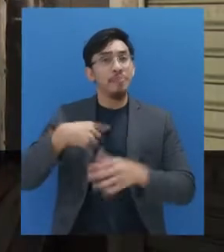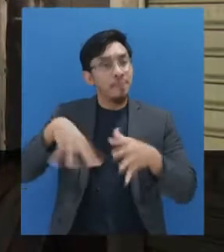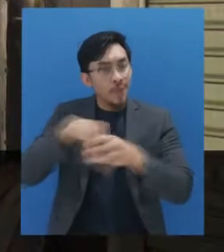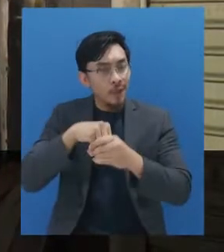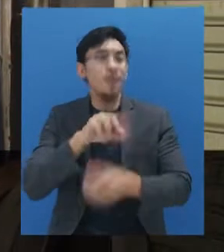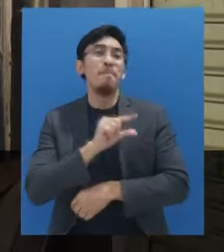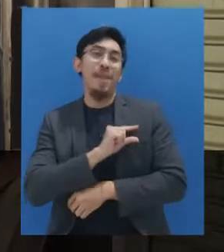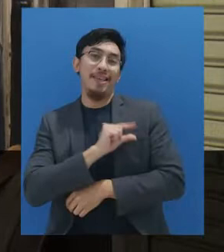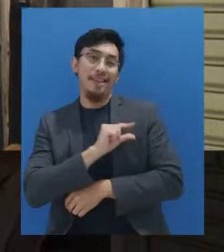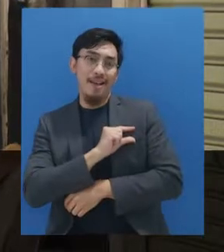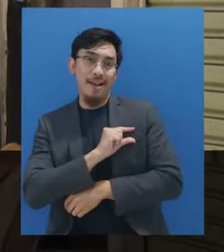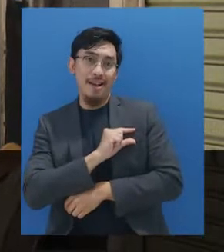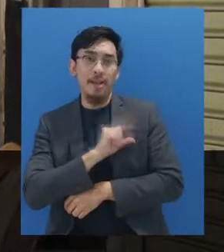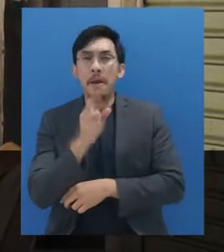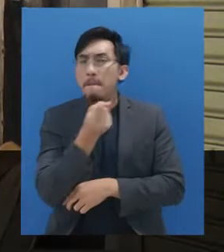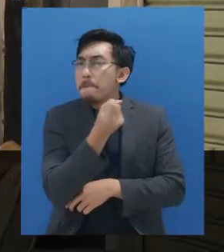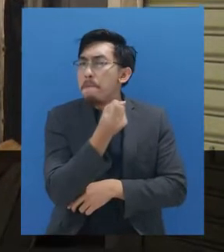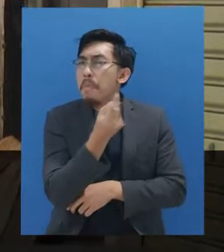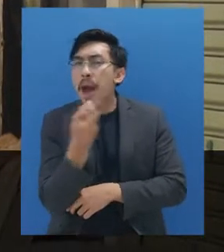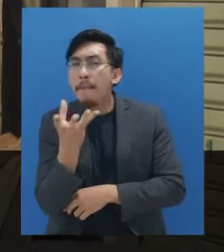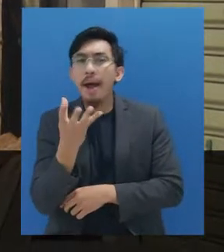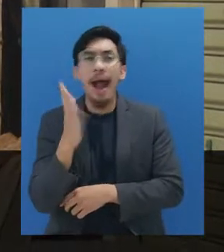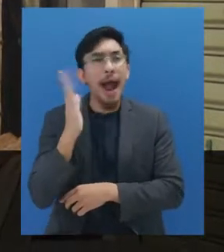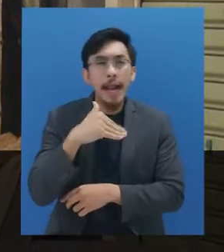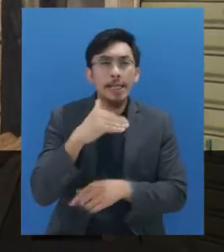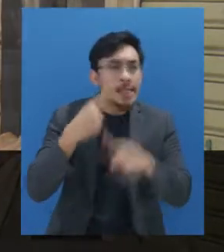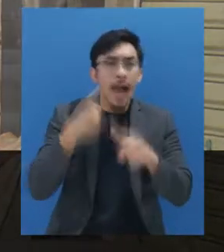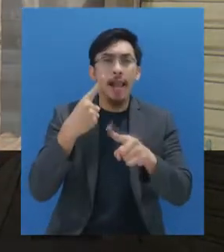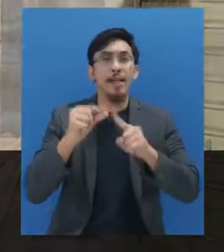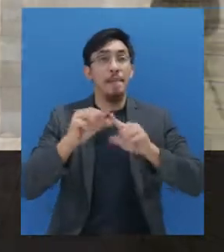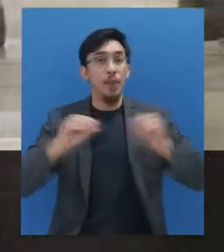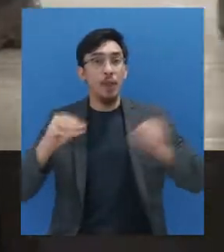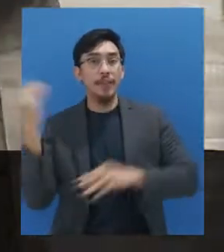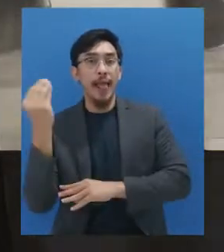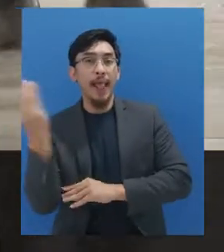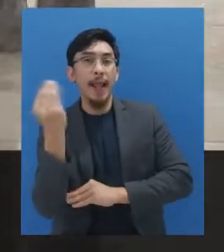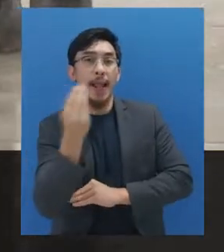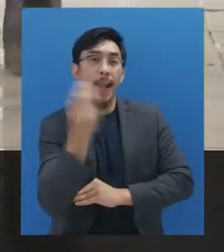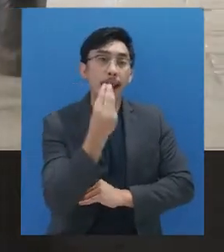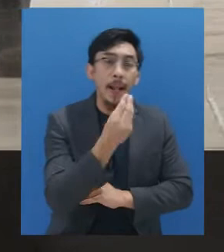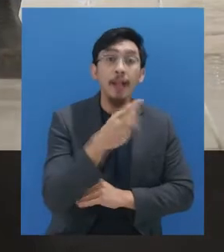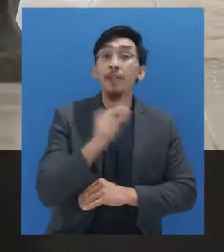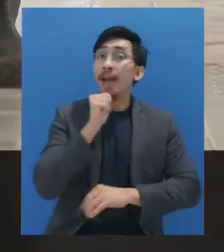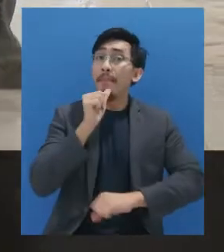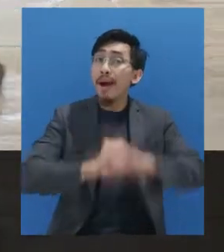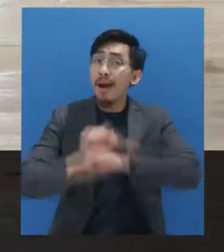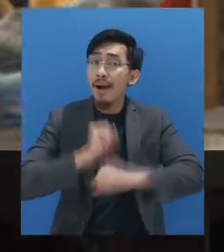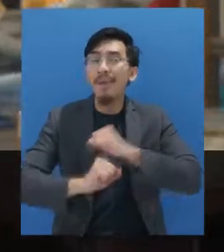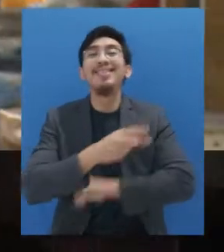panitia. Jadi berapa hari sekali itu mubeng disinfektan. Itu yang menjalankan